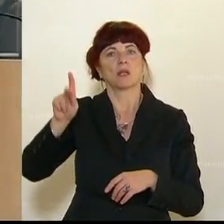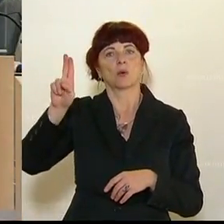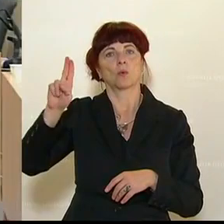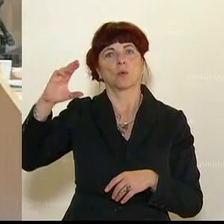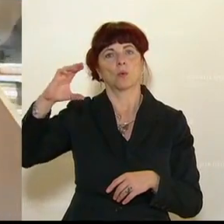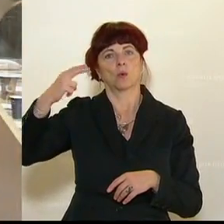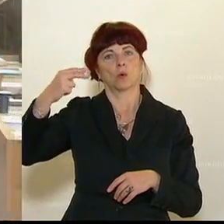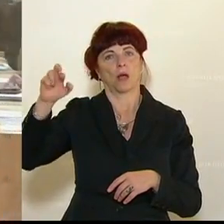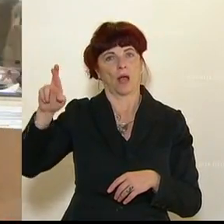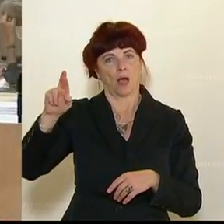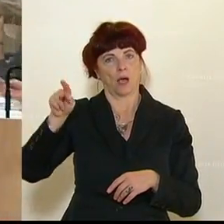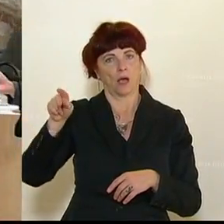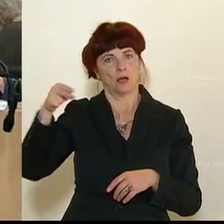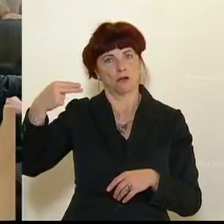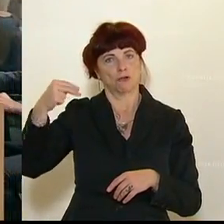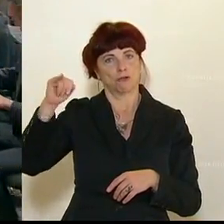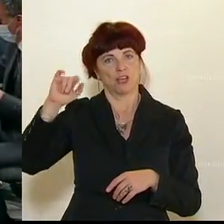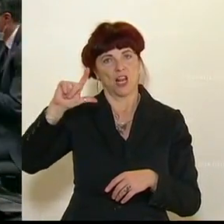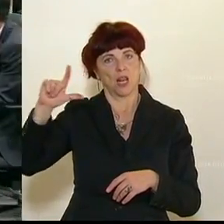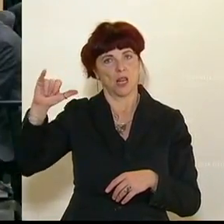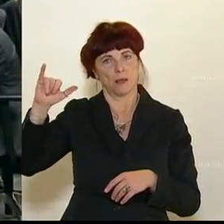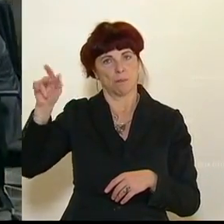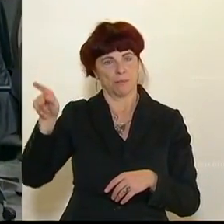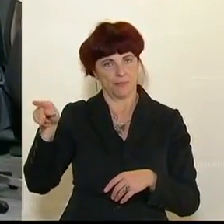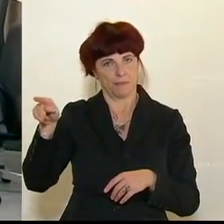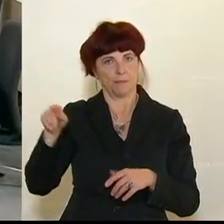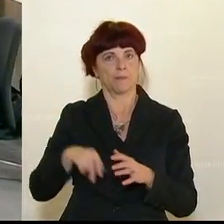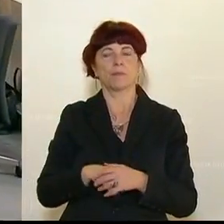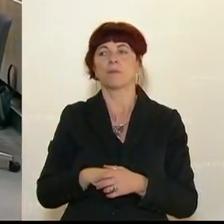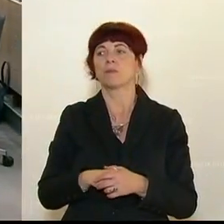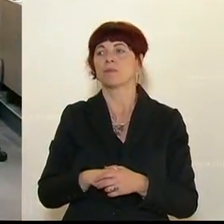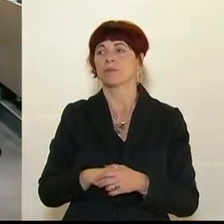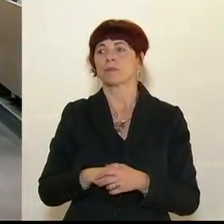Krankvorter, den haben wir heute schon einmal erlebt, Gesundheitssprecher der SPÖ.